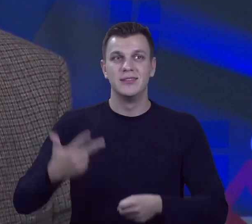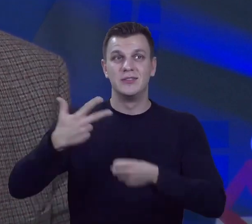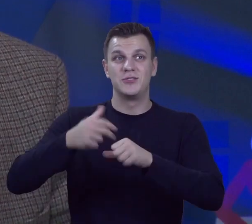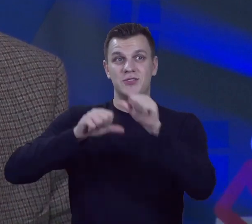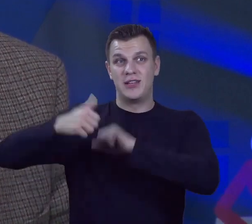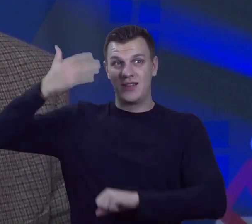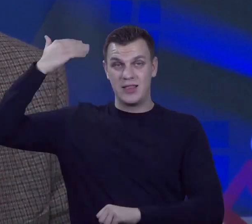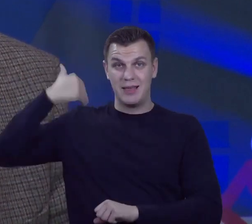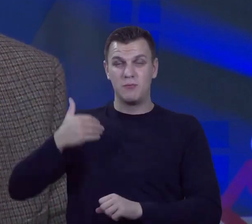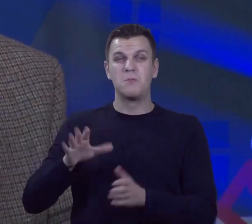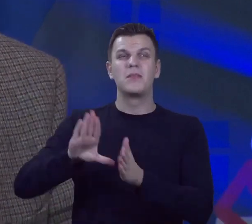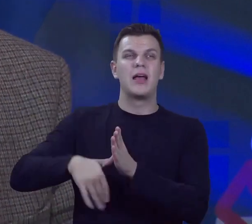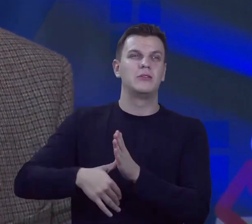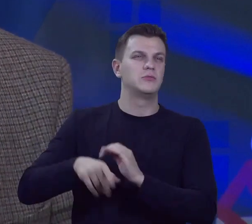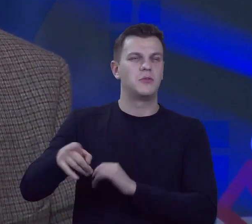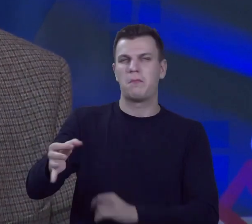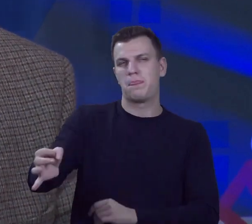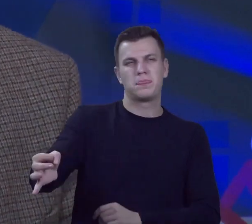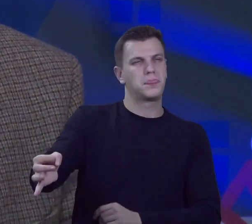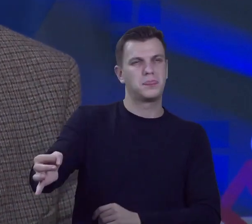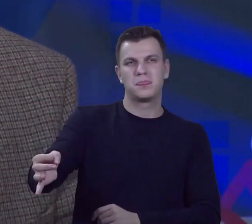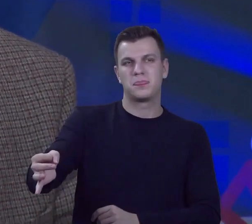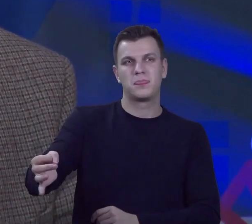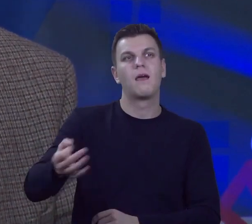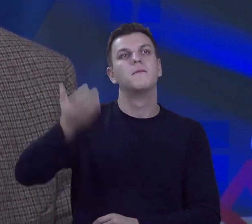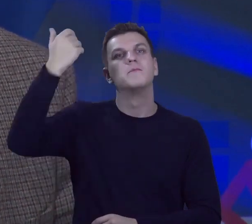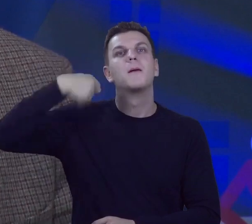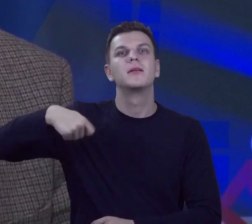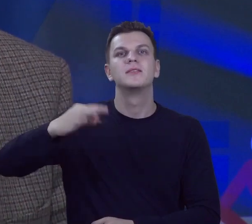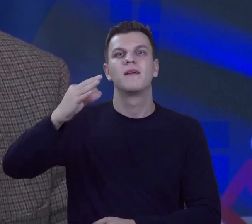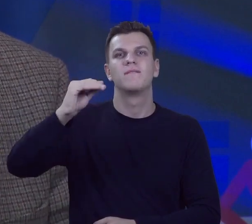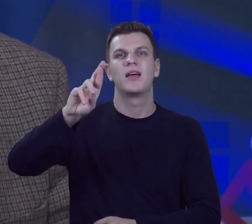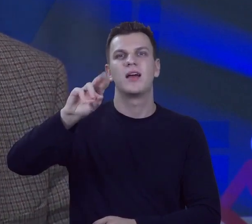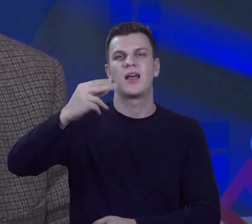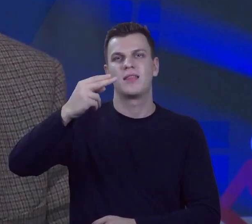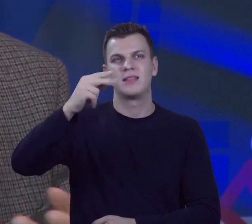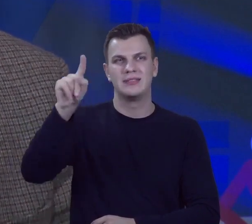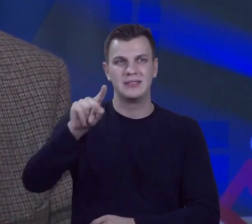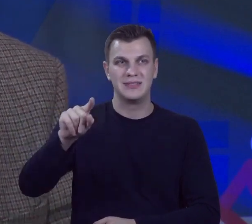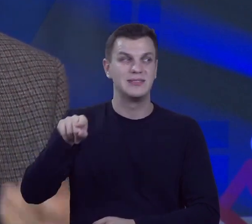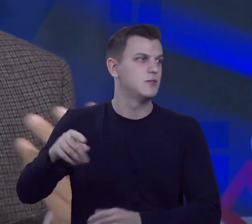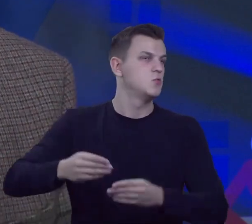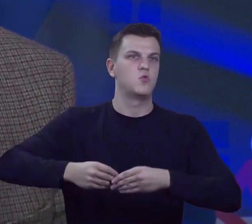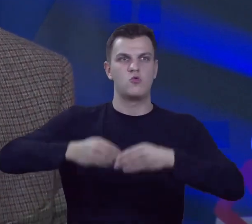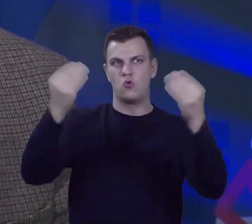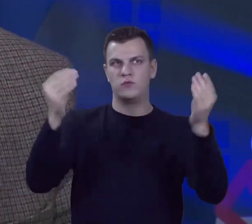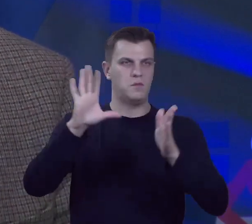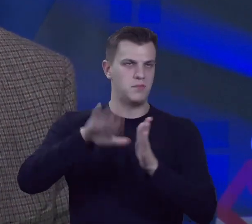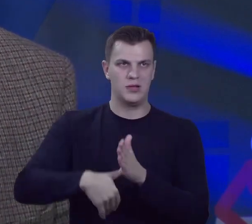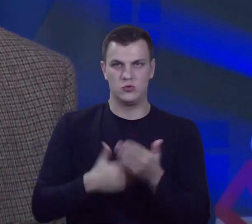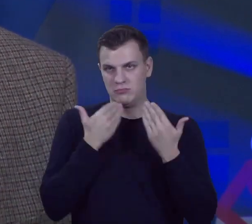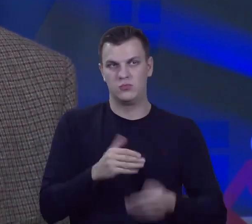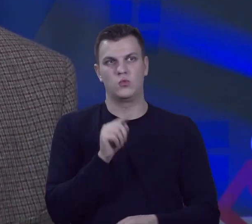miasteczko bardzo prowincjonalne. Świętej pamięci prezydent Ferenc rozwinął to miasto naprawdę do